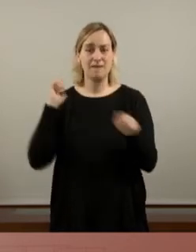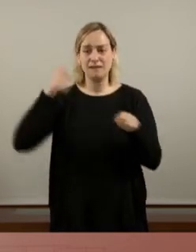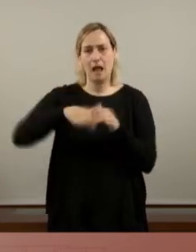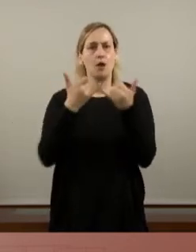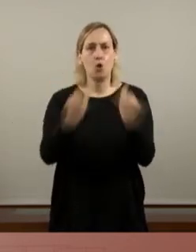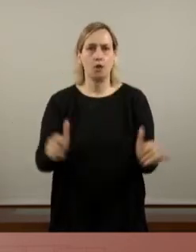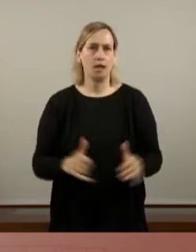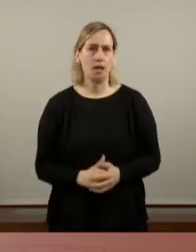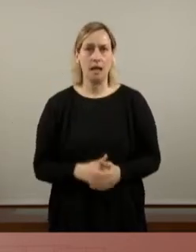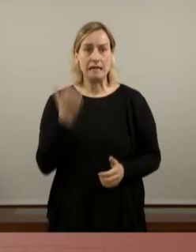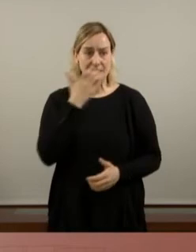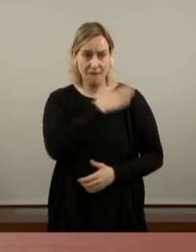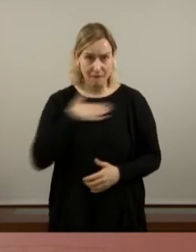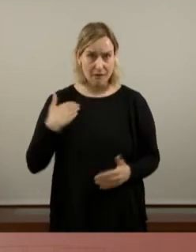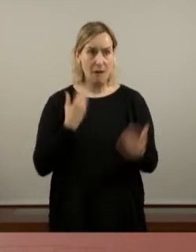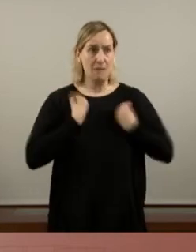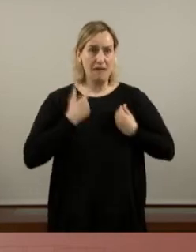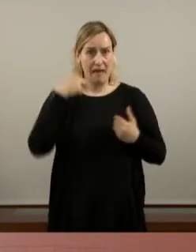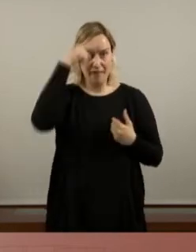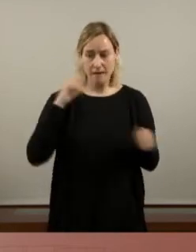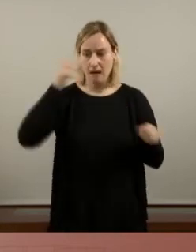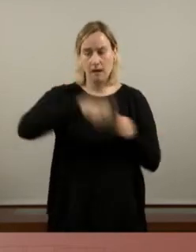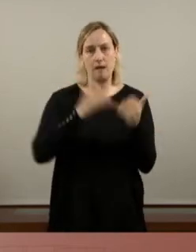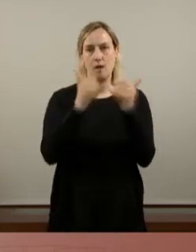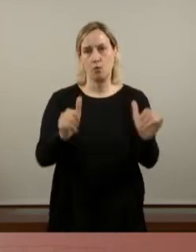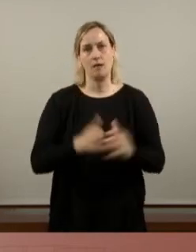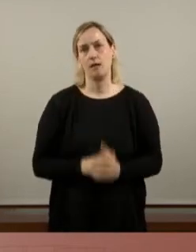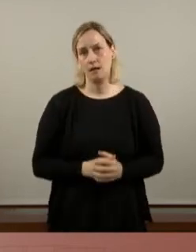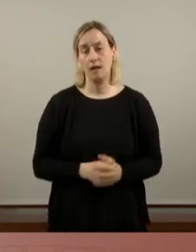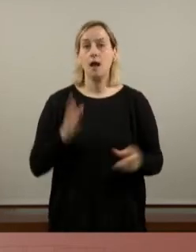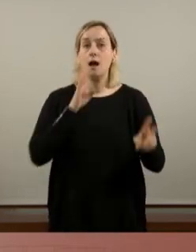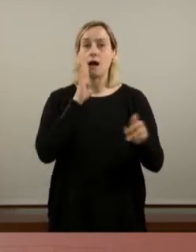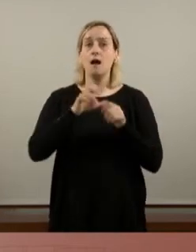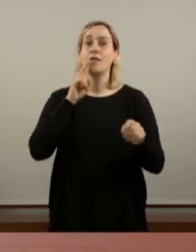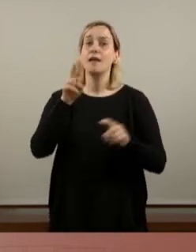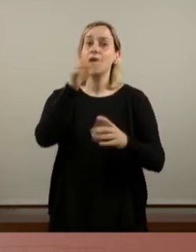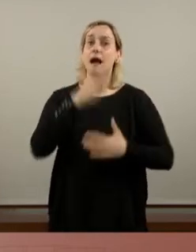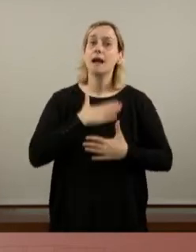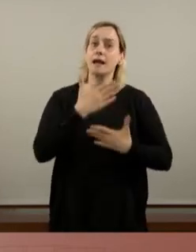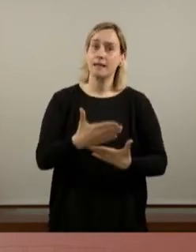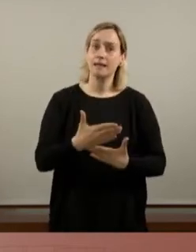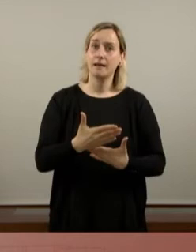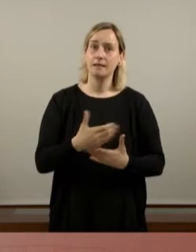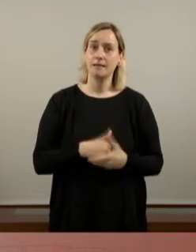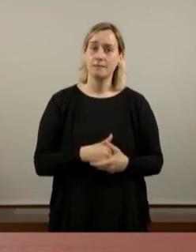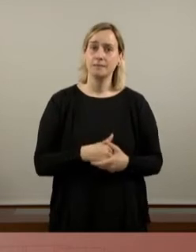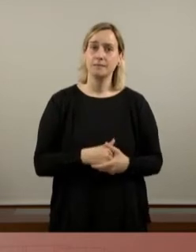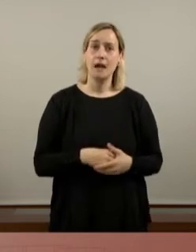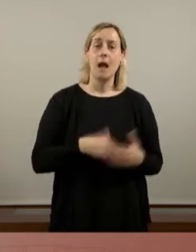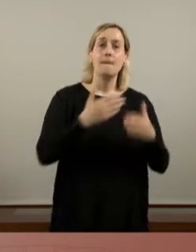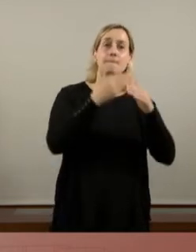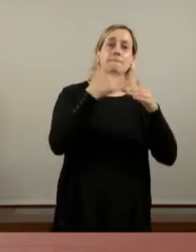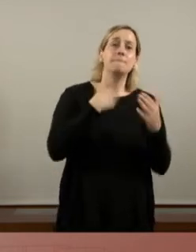si el que es vol és garantir vides dignes. I això vol dir, com deia vostè, candidat, passostre, treball i salut.